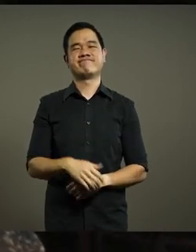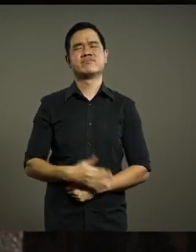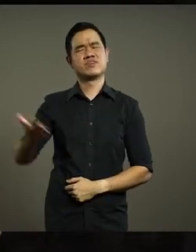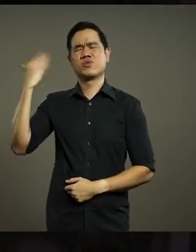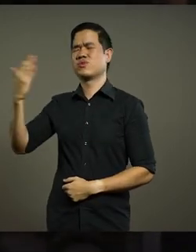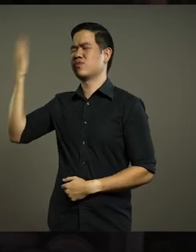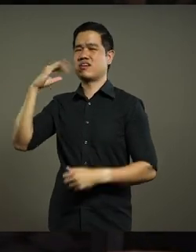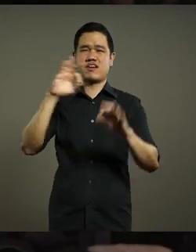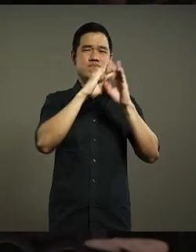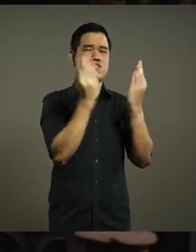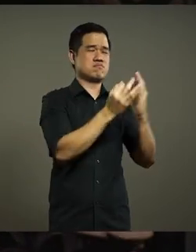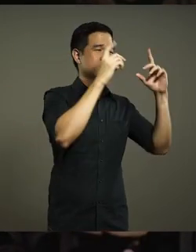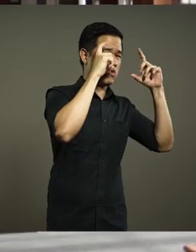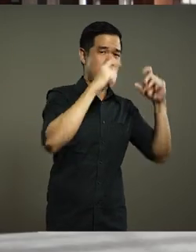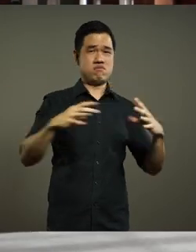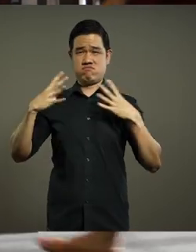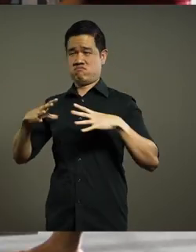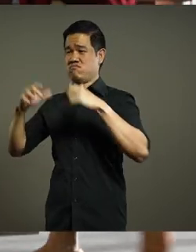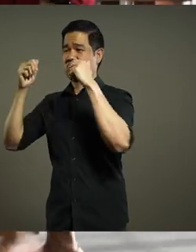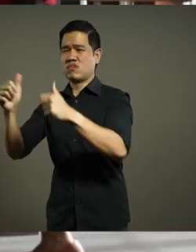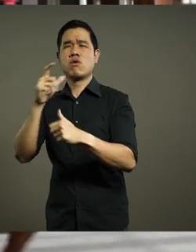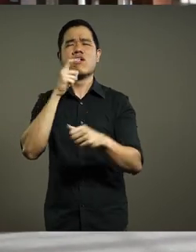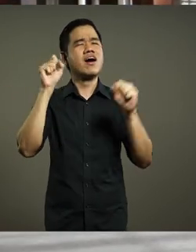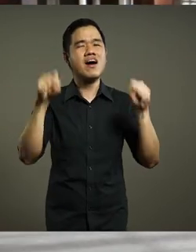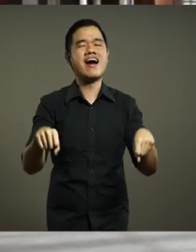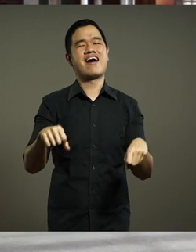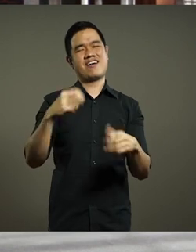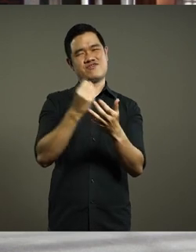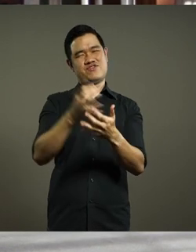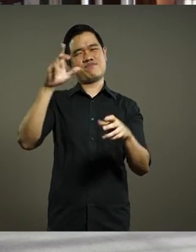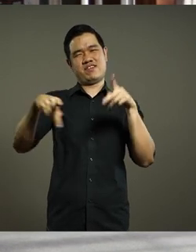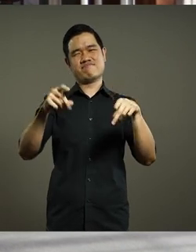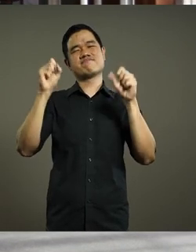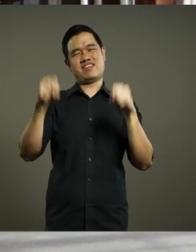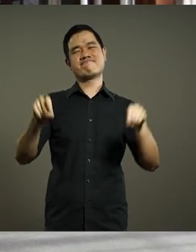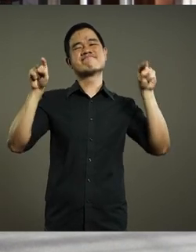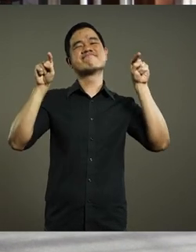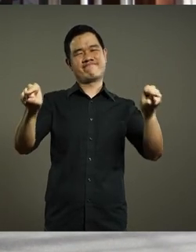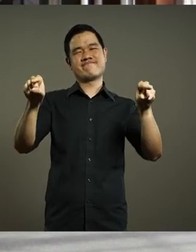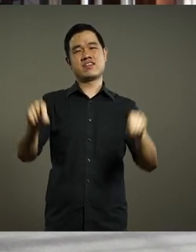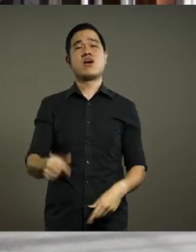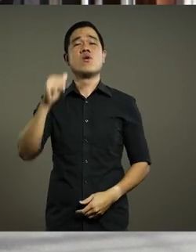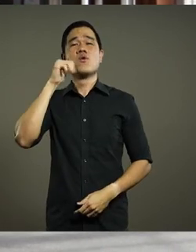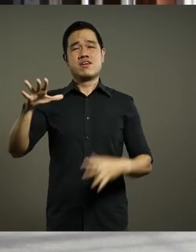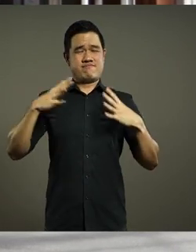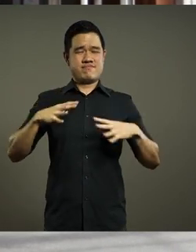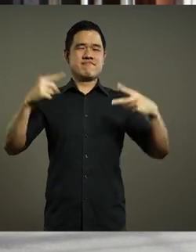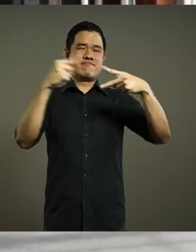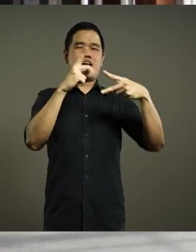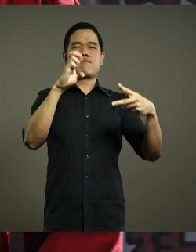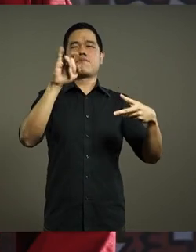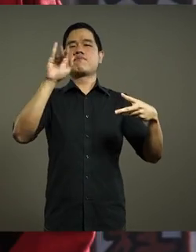Dulu, hanya keluarga bangsawan yang mampu berfoto keluarga dan berpakaian bagus, yang wanita